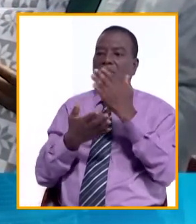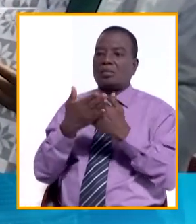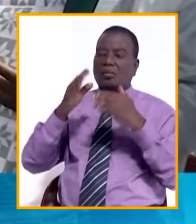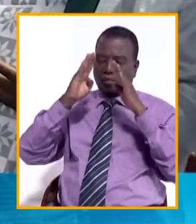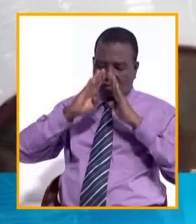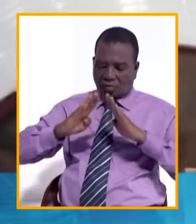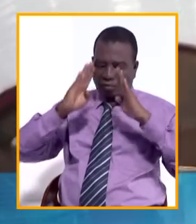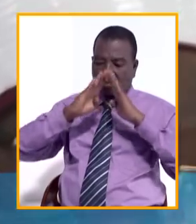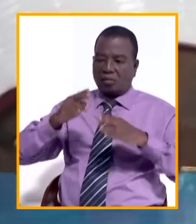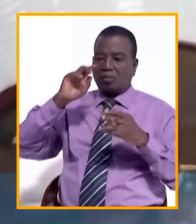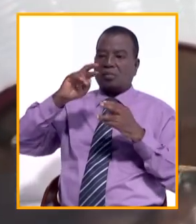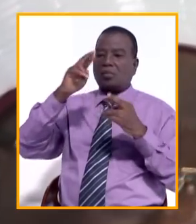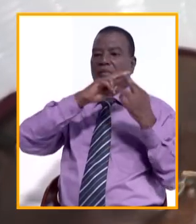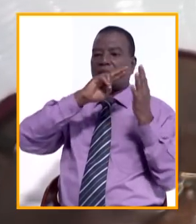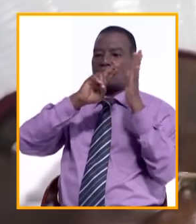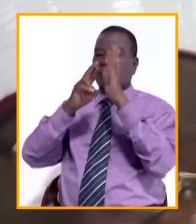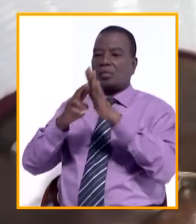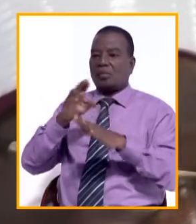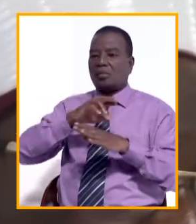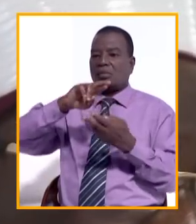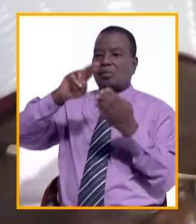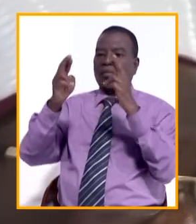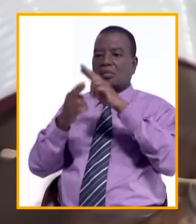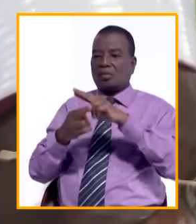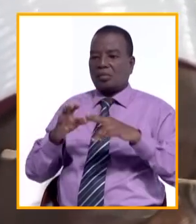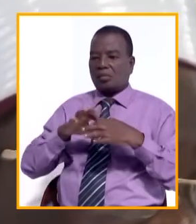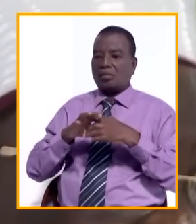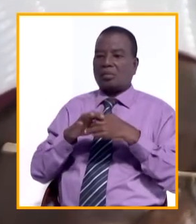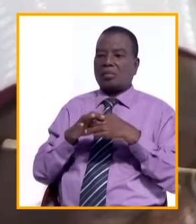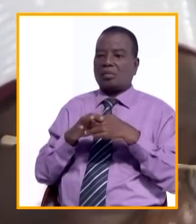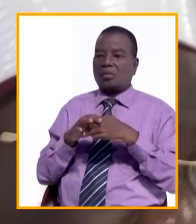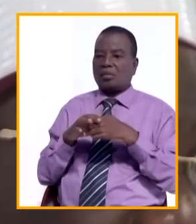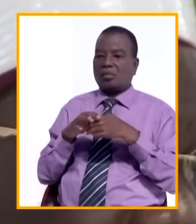des bénédictions du représentant du président du COSIM, l'imam Ronconi.